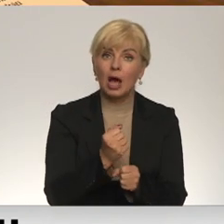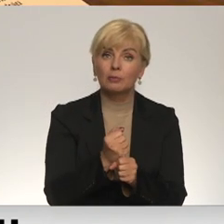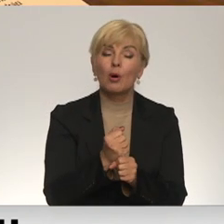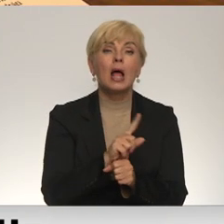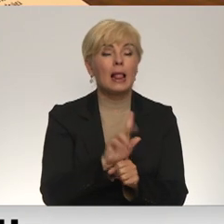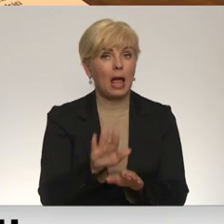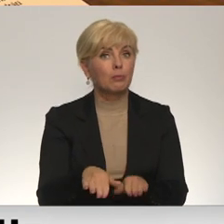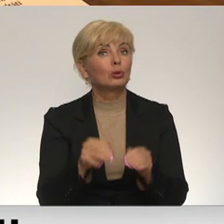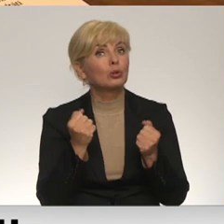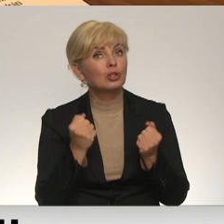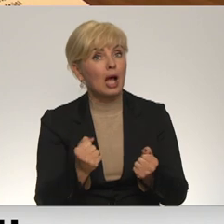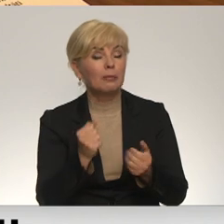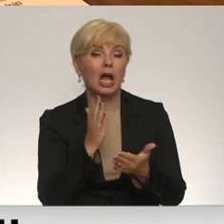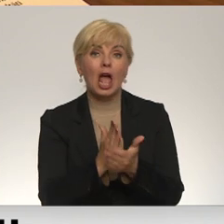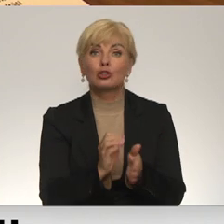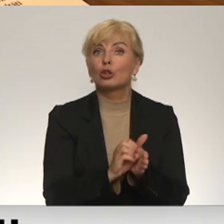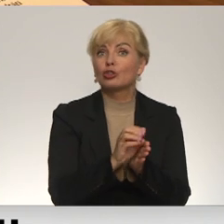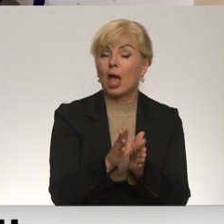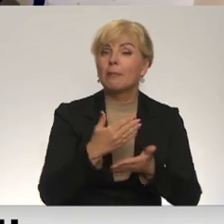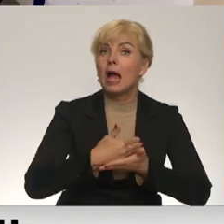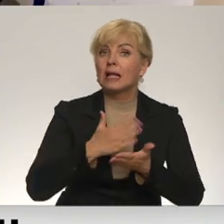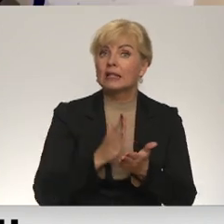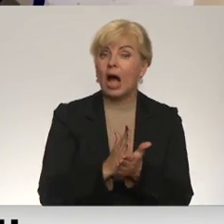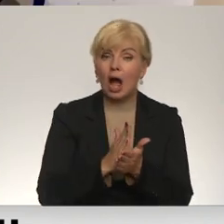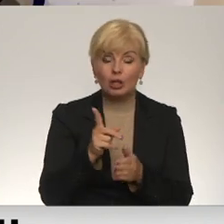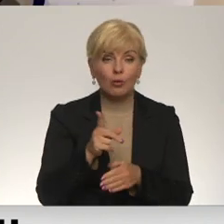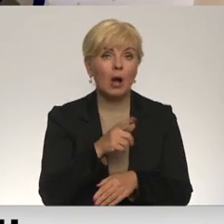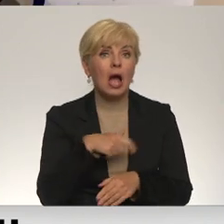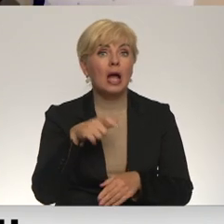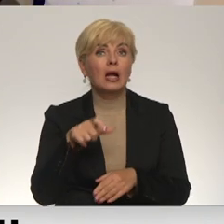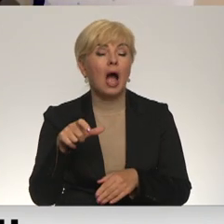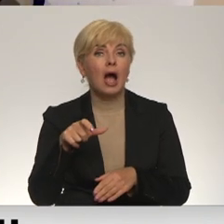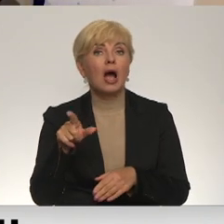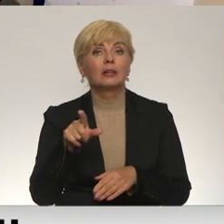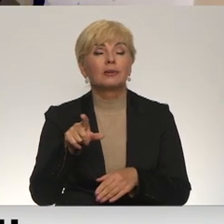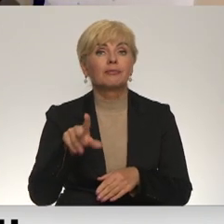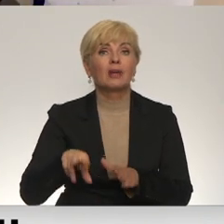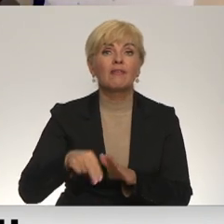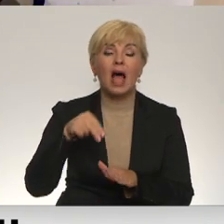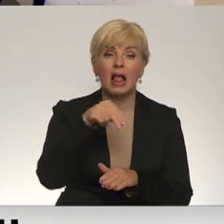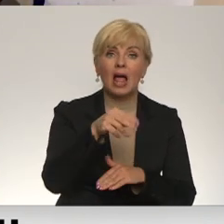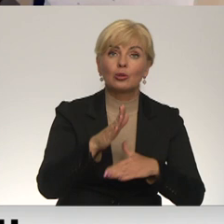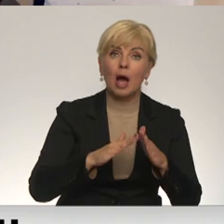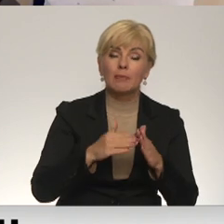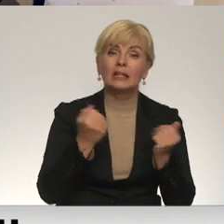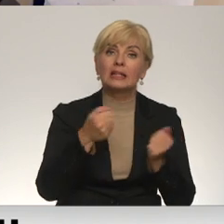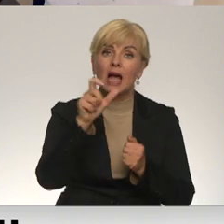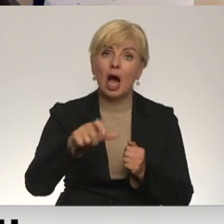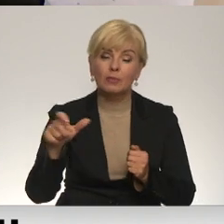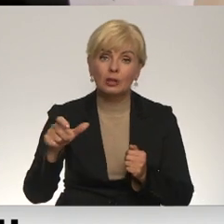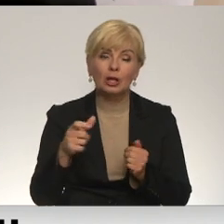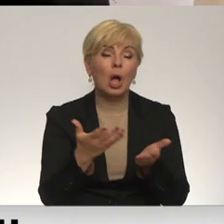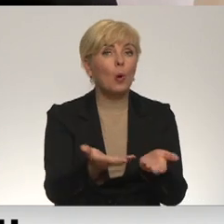stabilāku. Eso šajā sistēmā liela daļa akadēmisko amatu ir vēlēti amati, kā arī daudz uz darbiniekus pieņem uz